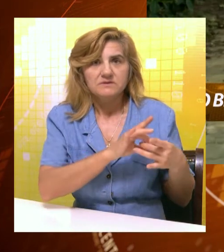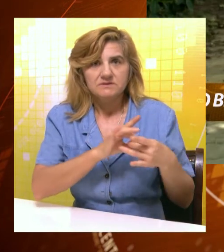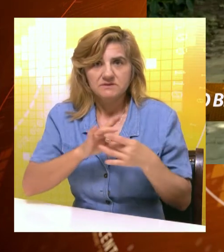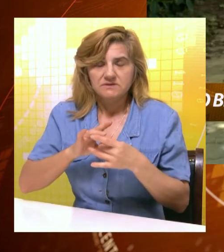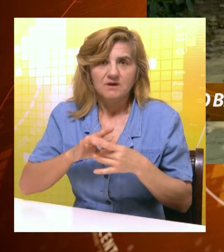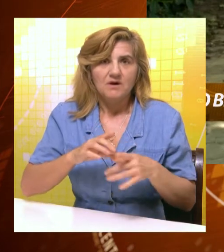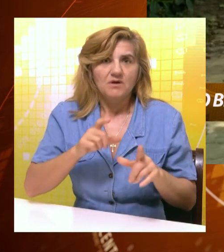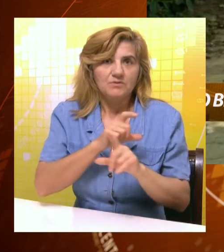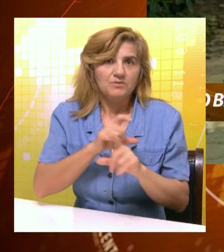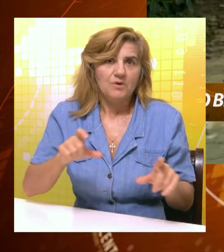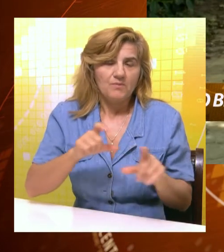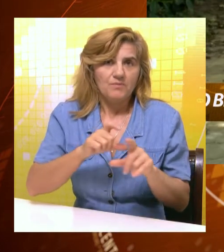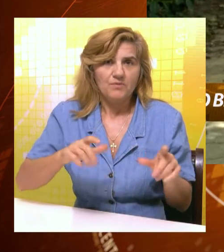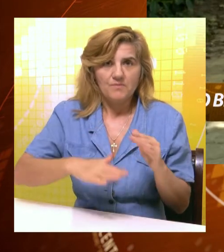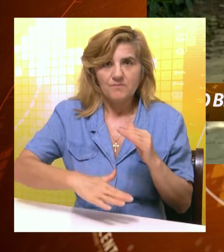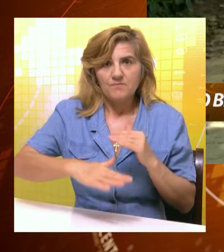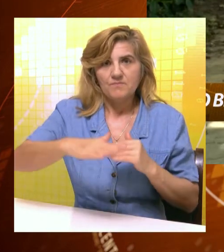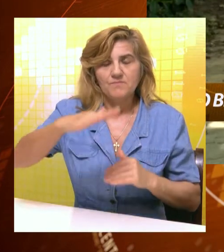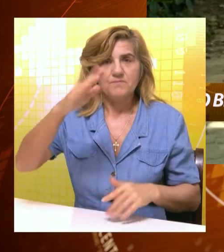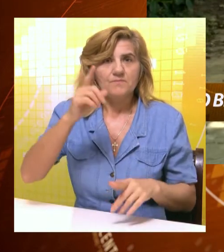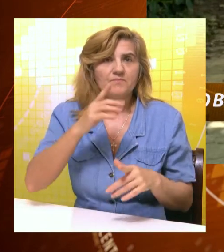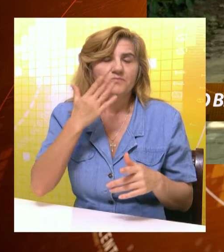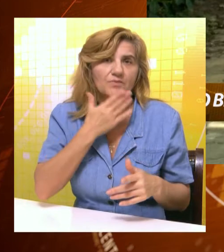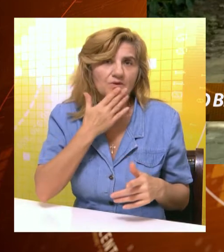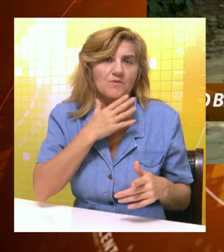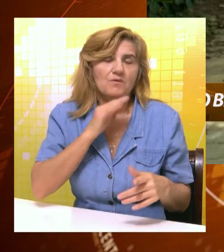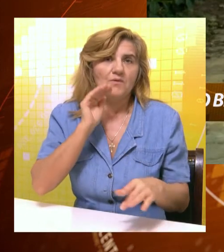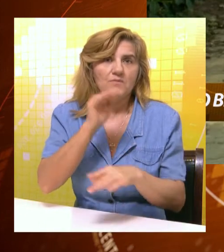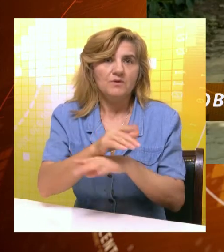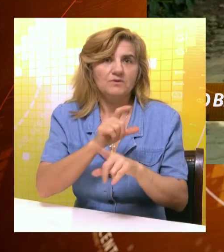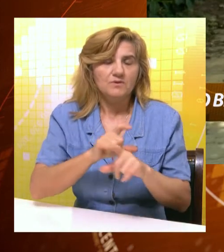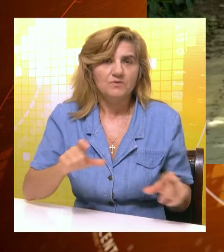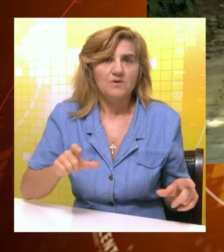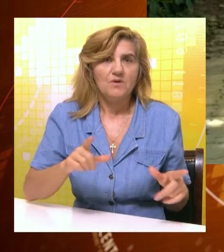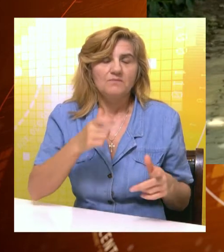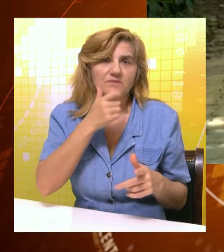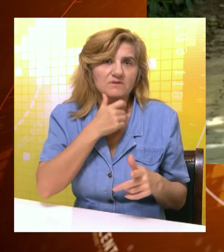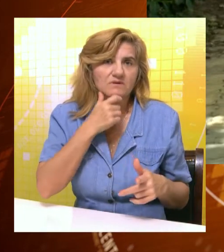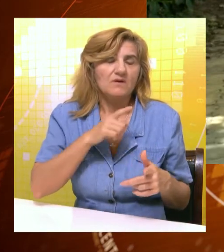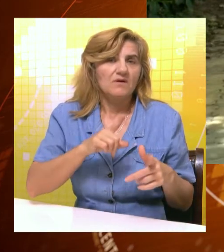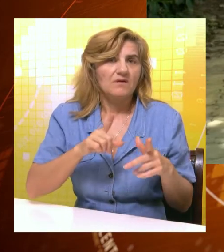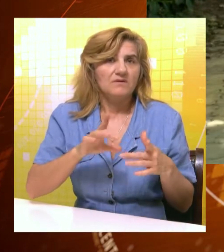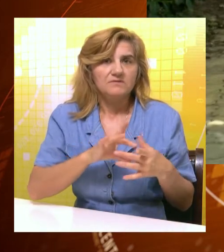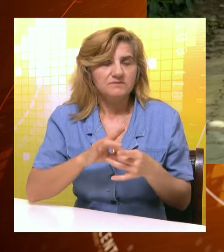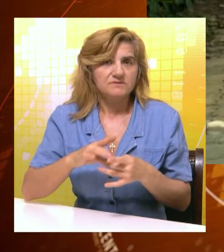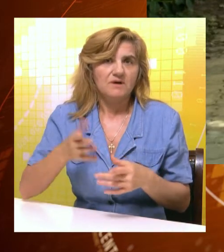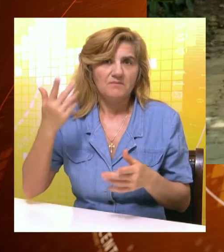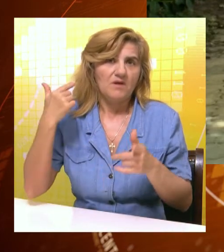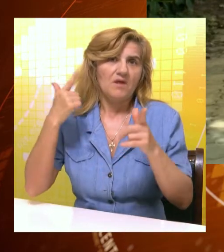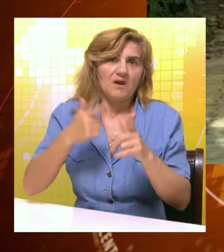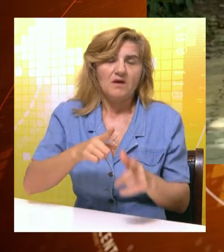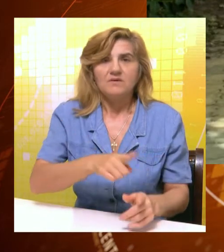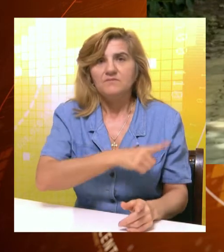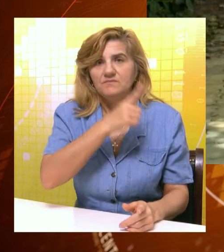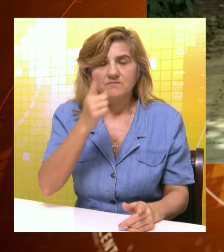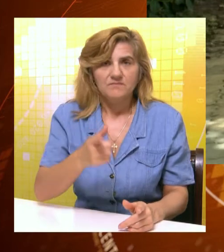internatski džak bila, pet godina u internatu i drugi kolektivi, da ne kažem još i za vreme rata,